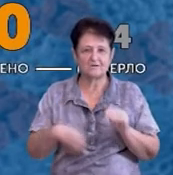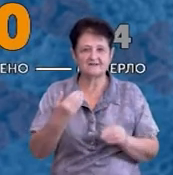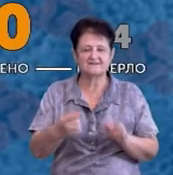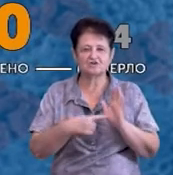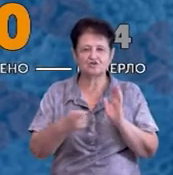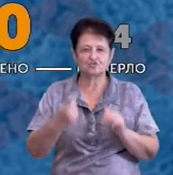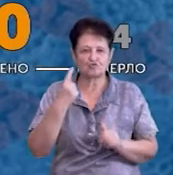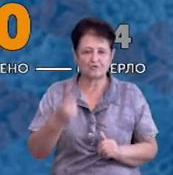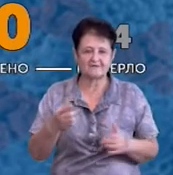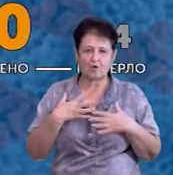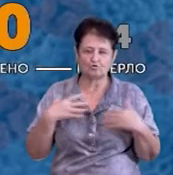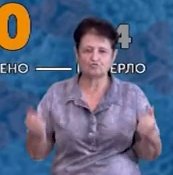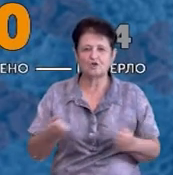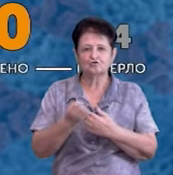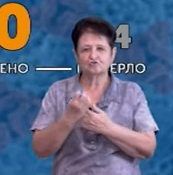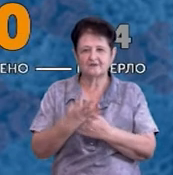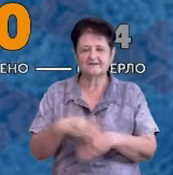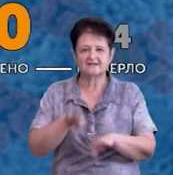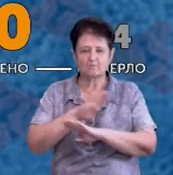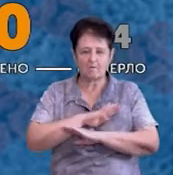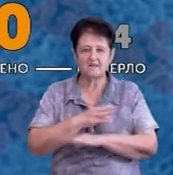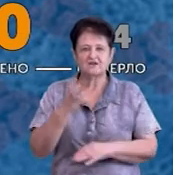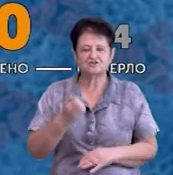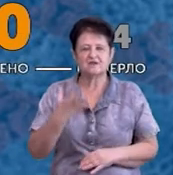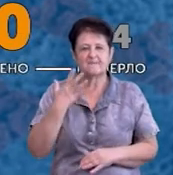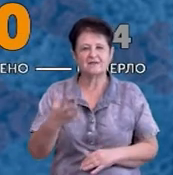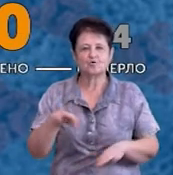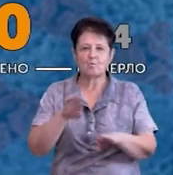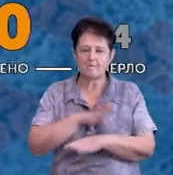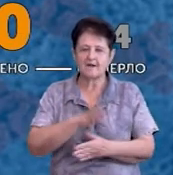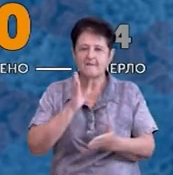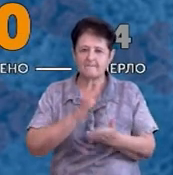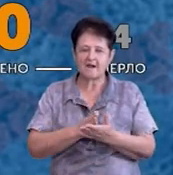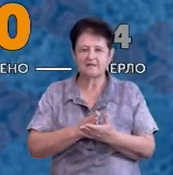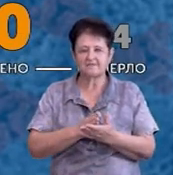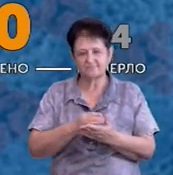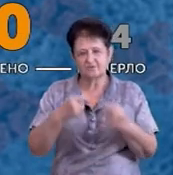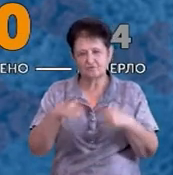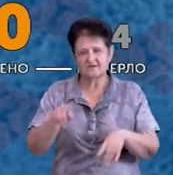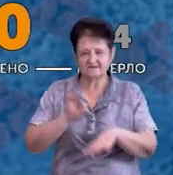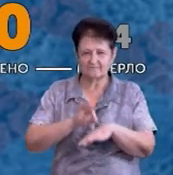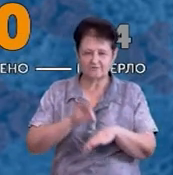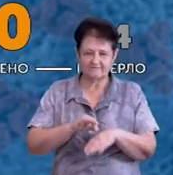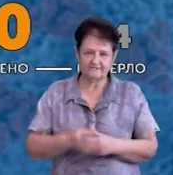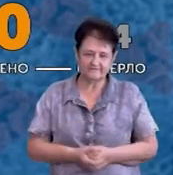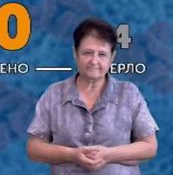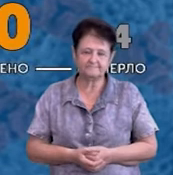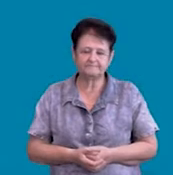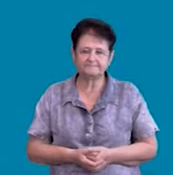із них 601 людина одужала, 14 померли, ще п'ятеро померлих мали супутній діагноз COVID-19.